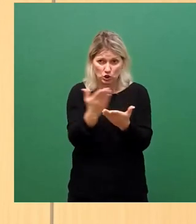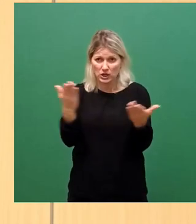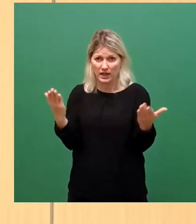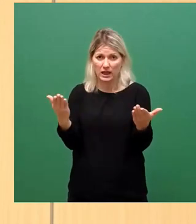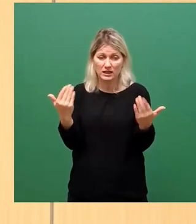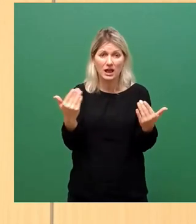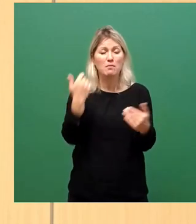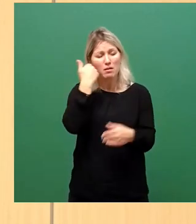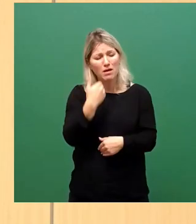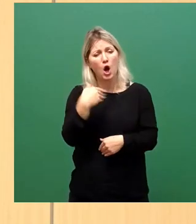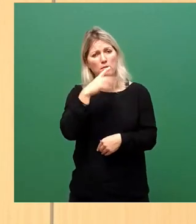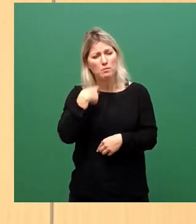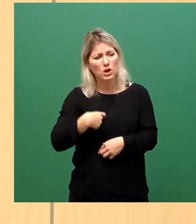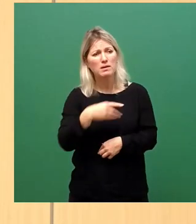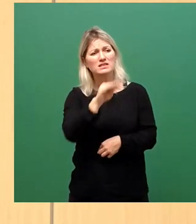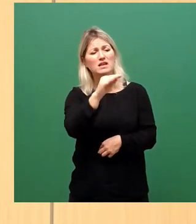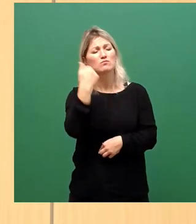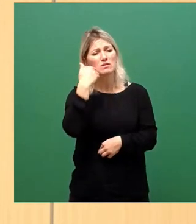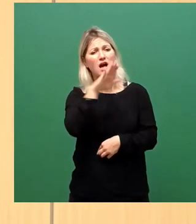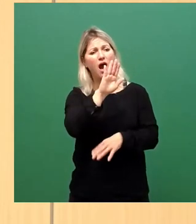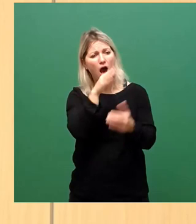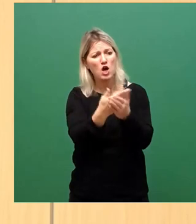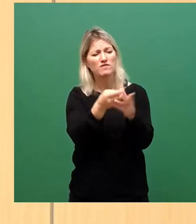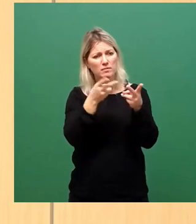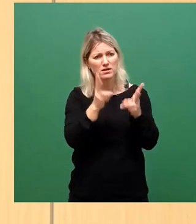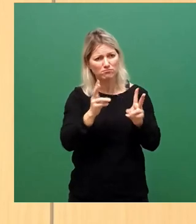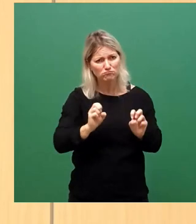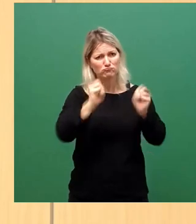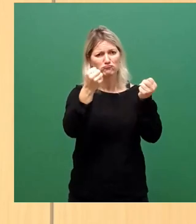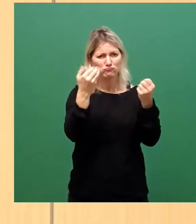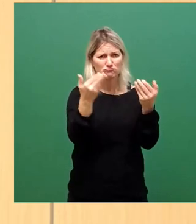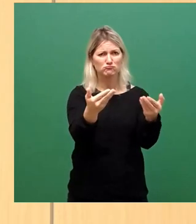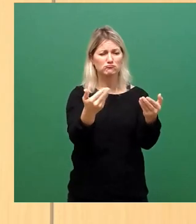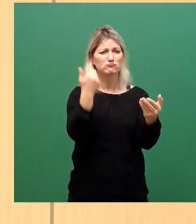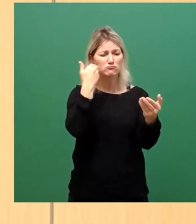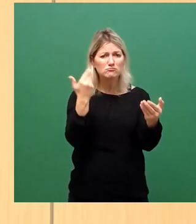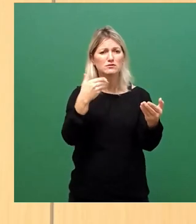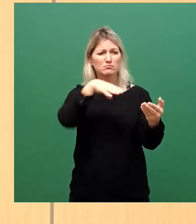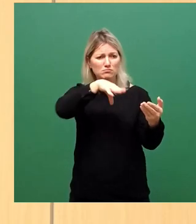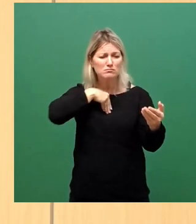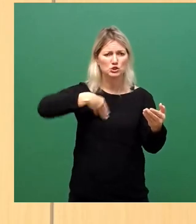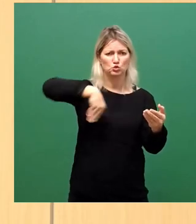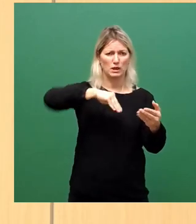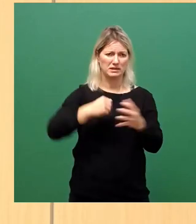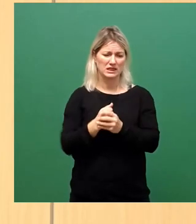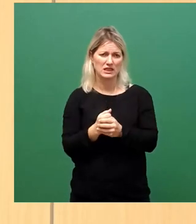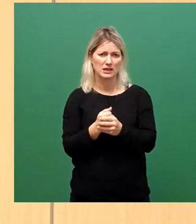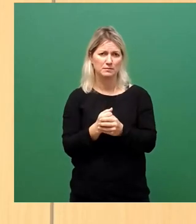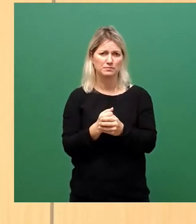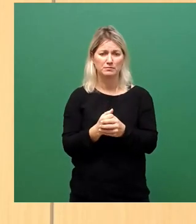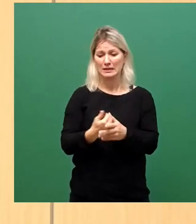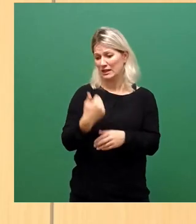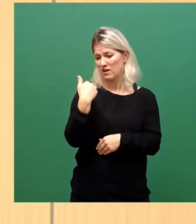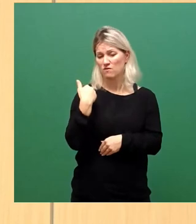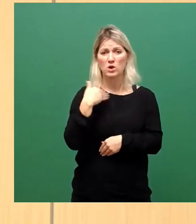endlich das, was Ihre Aufgabe ist. Und bitte und sehr gern tun Sie es mit uns gemeinsam. Im Oktober vergangenen Jahres